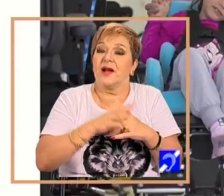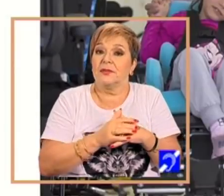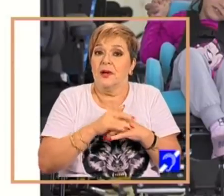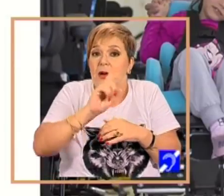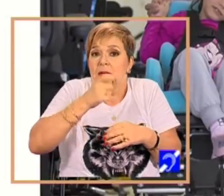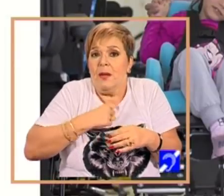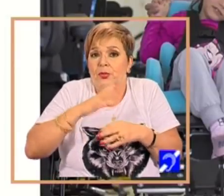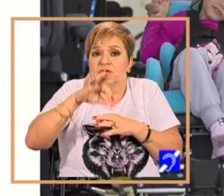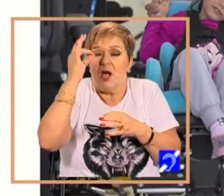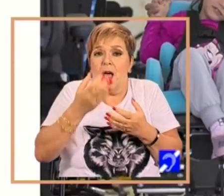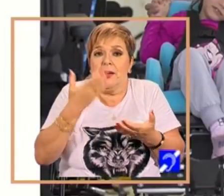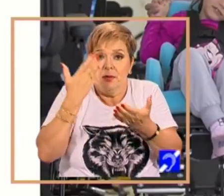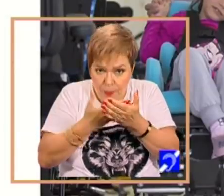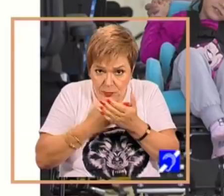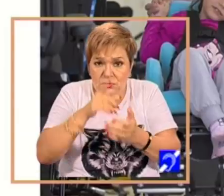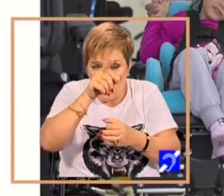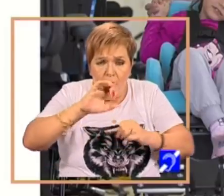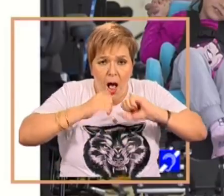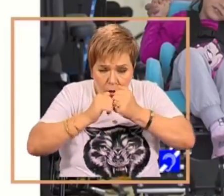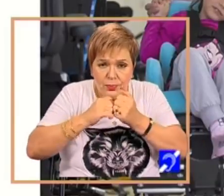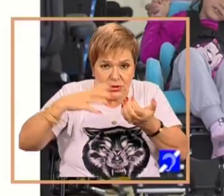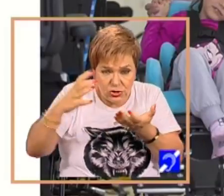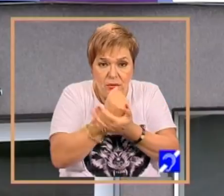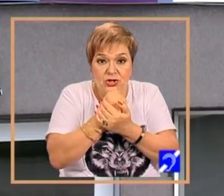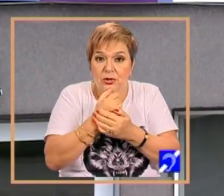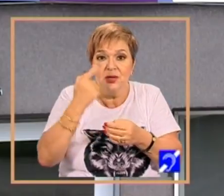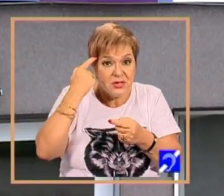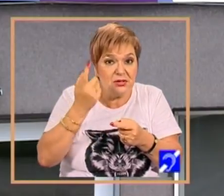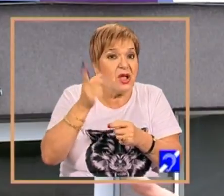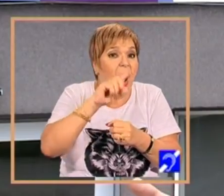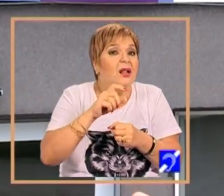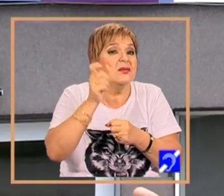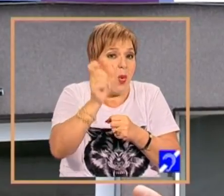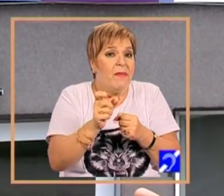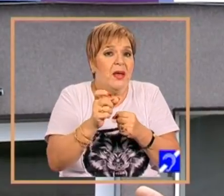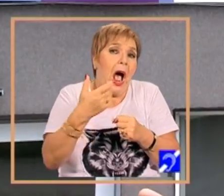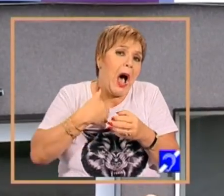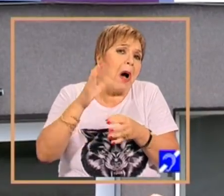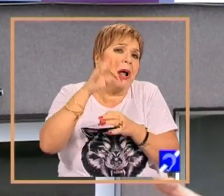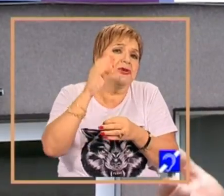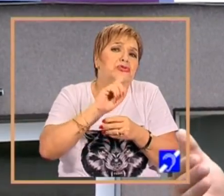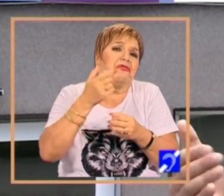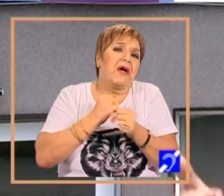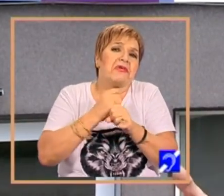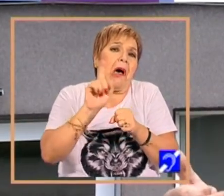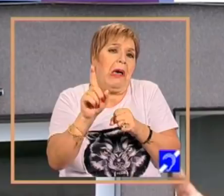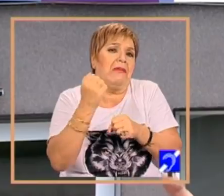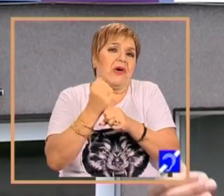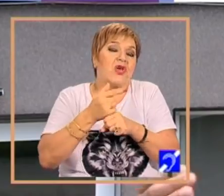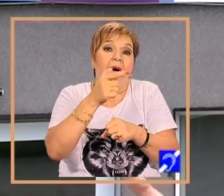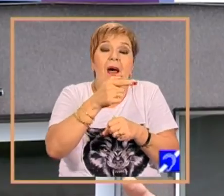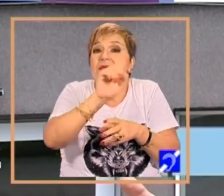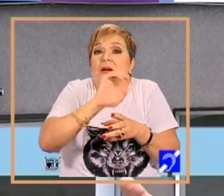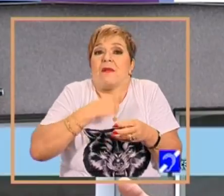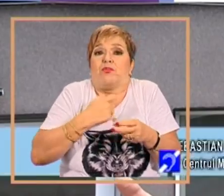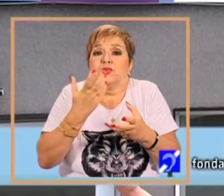ales și de asta am reușit. Cred că mulți oameni nu reușesc pentru că au de ales. Eu n-am avut de ales. Asta a fost lupta mea